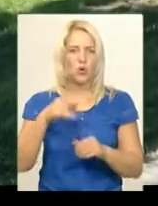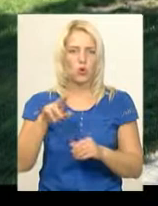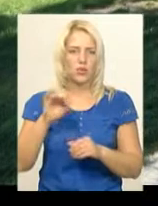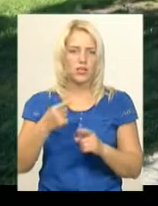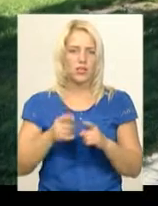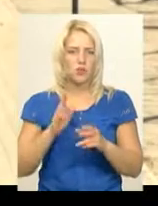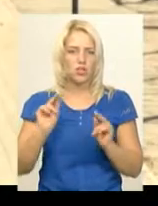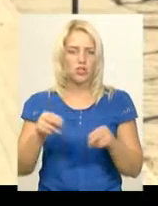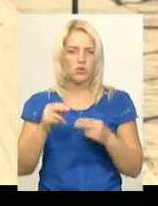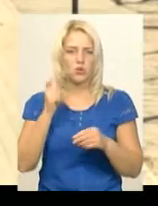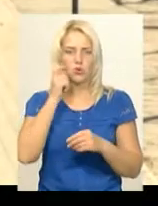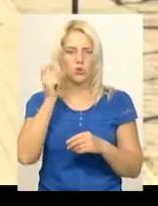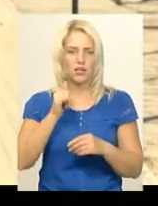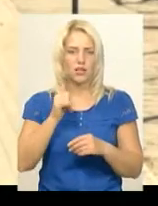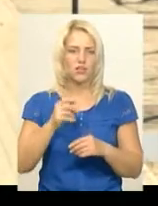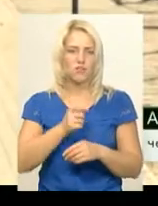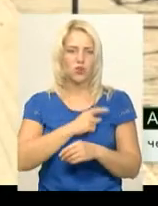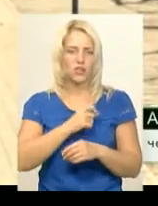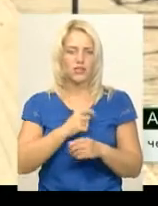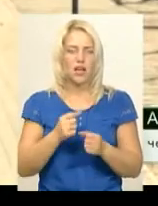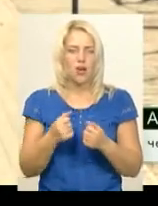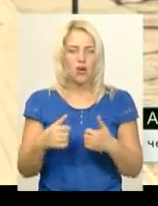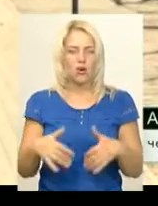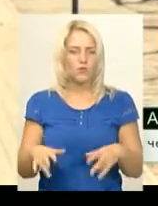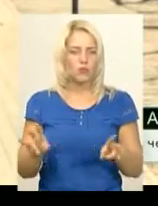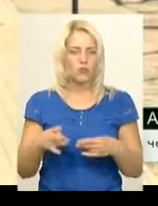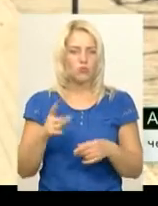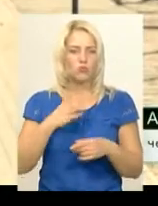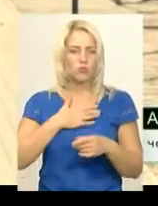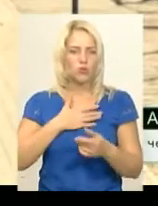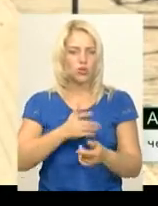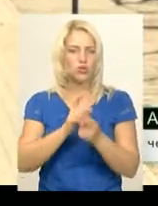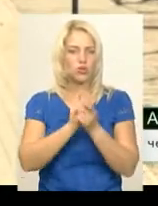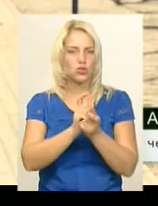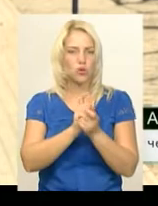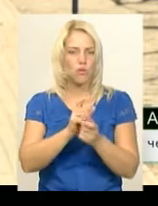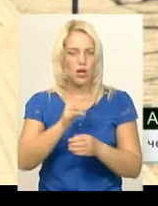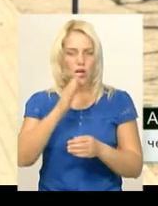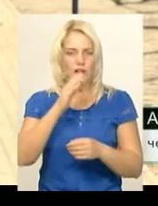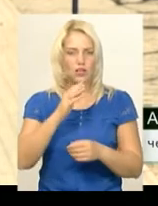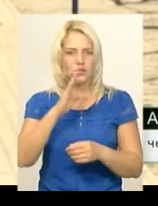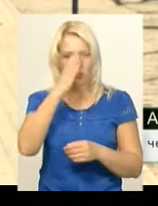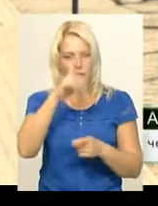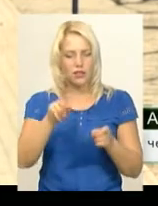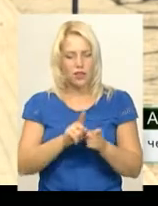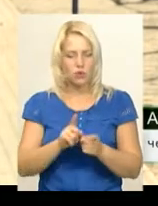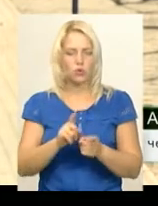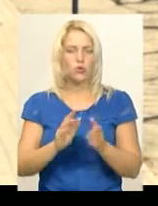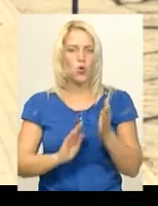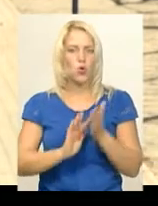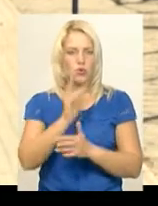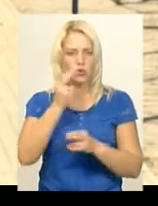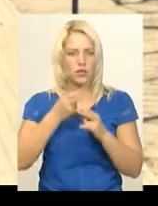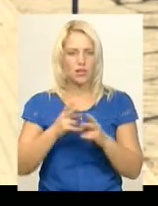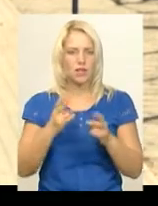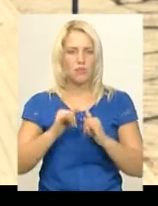України в Одесі. Рослаблятися не можна, тому що мої суперники теж ростуть в техніці. Треба розвиватися, але без